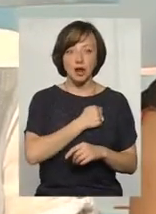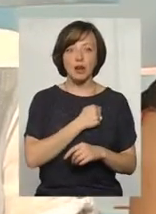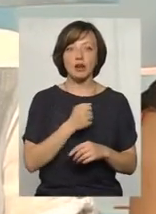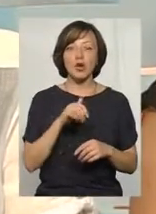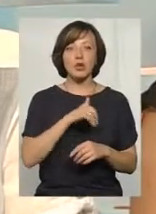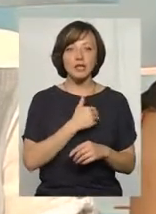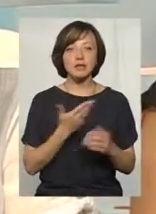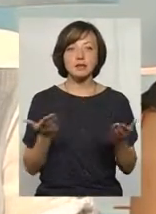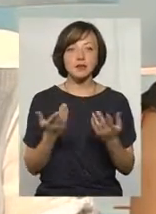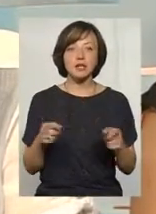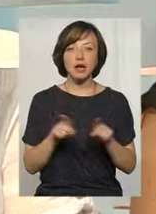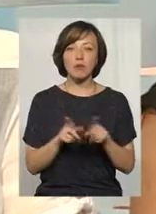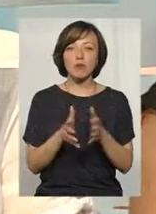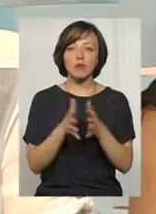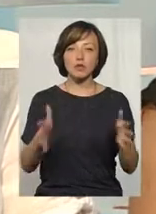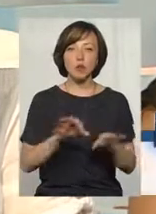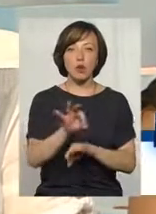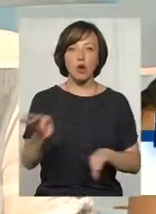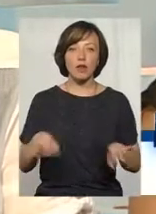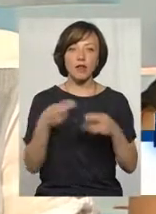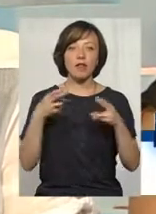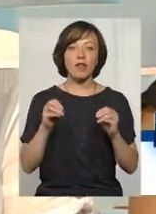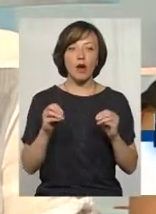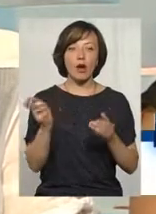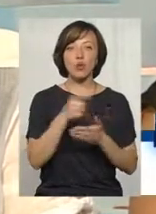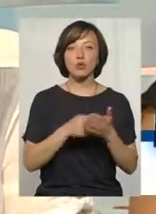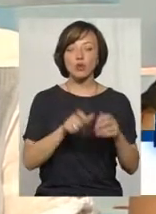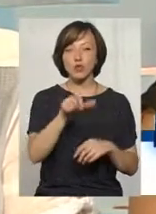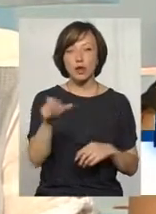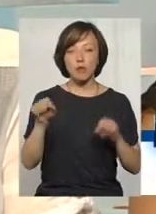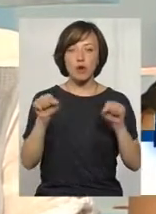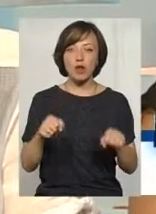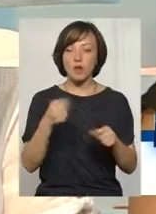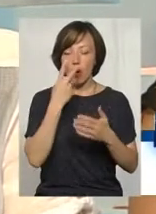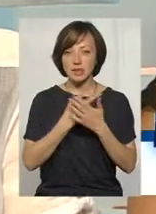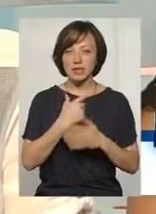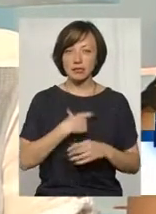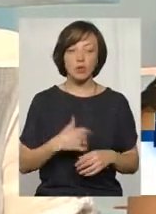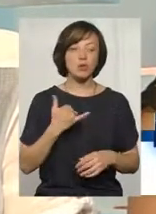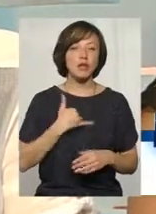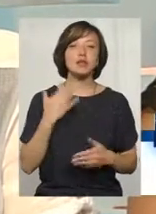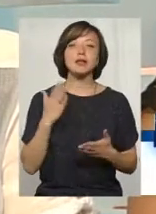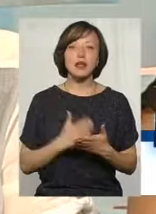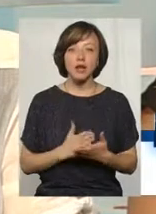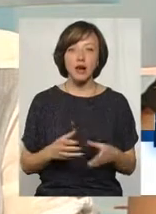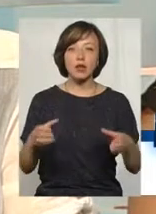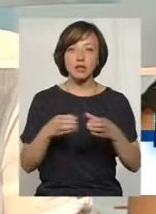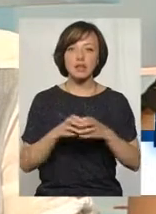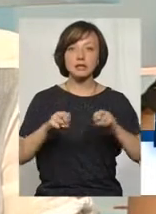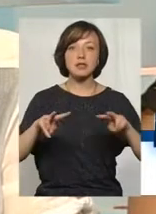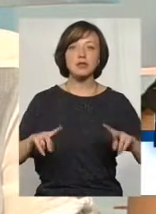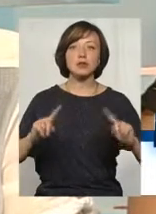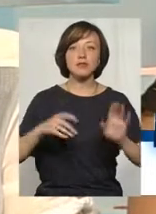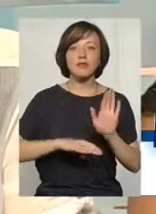Хотілося б якісь такі побільші проєктів, де би художники могли себе проявити. Тому що в нас, повірте, є колектив і є фахівці